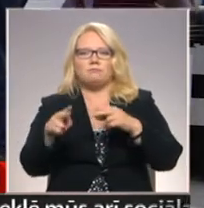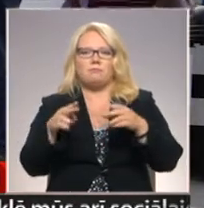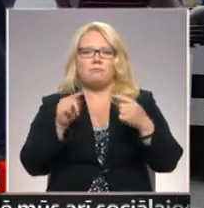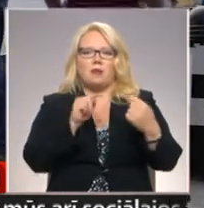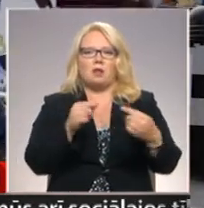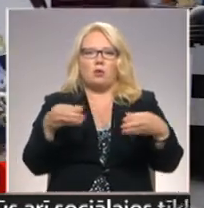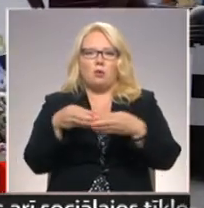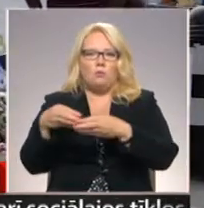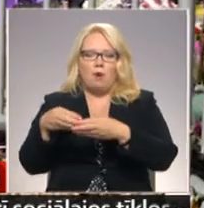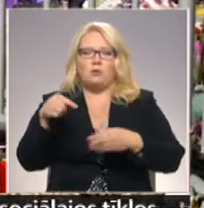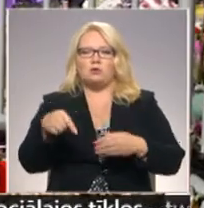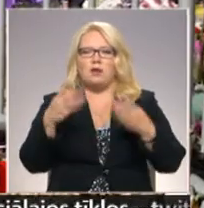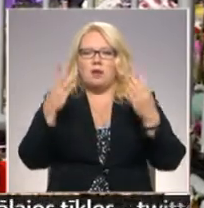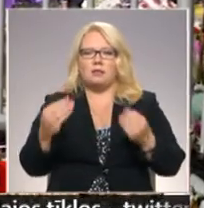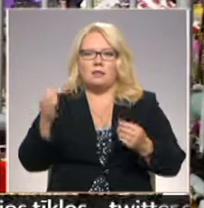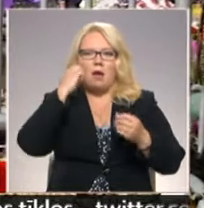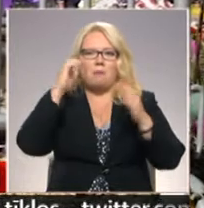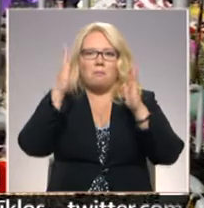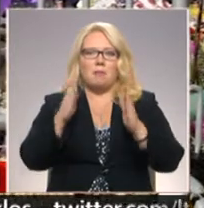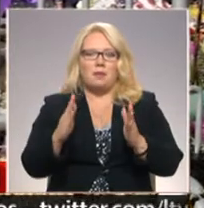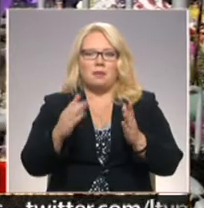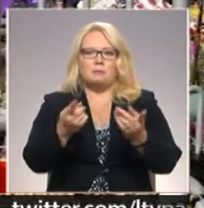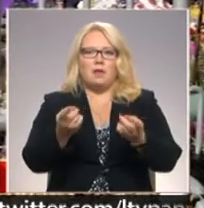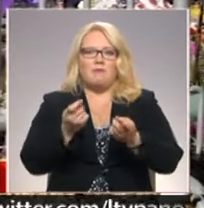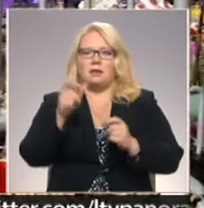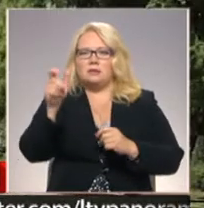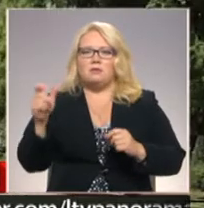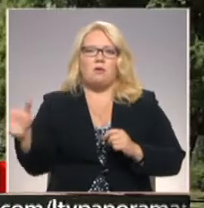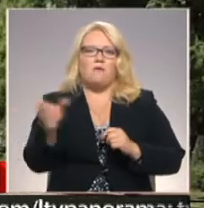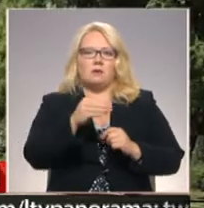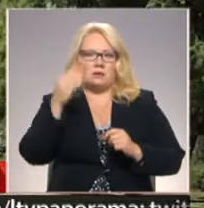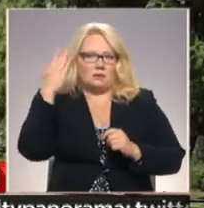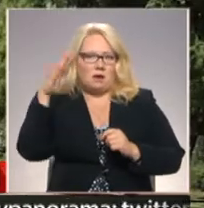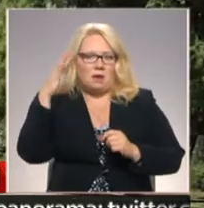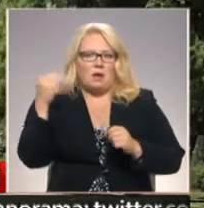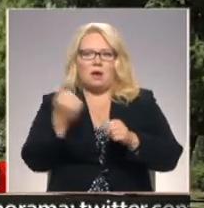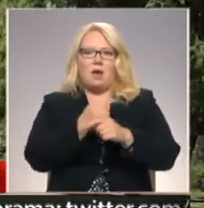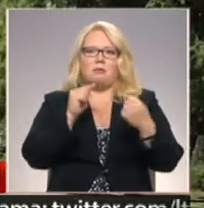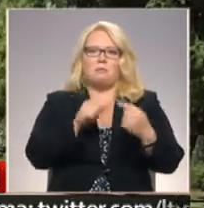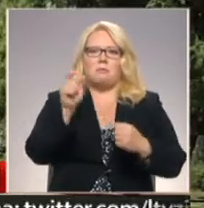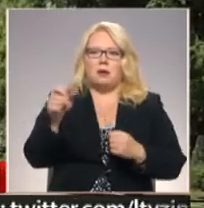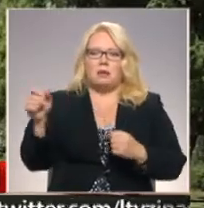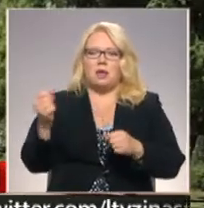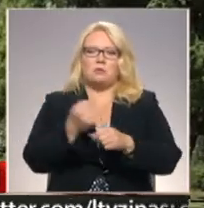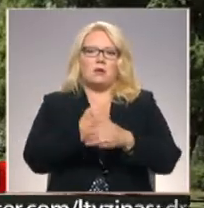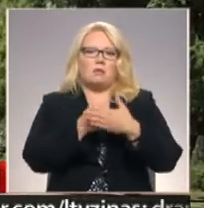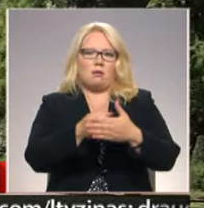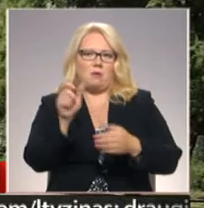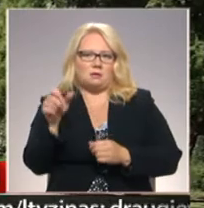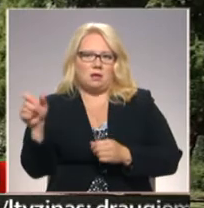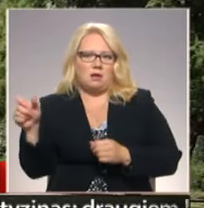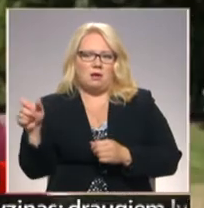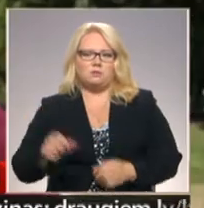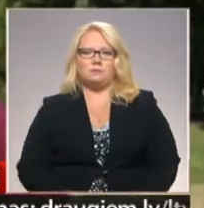Šajās dienās piemeneklis joprojām pievilina cilvēkus no visas Amerikas – gan pretiniekus, gan atbalstītājus.